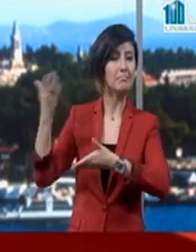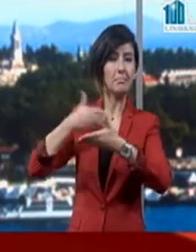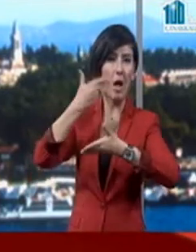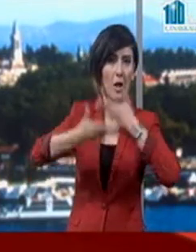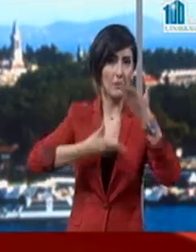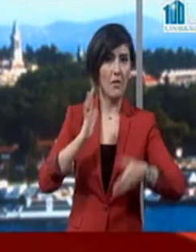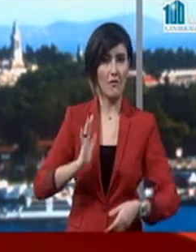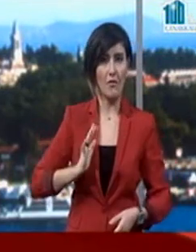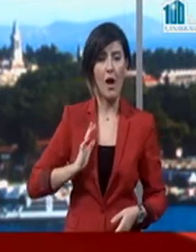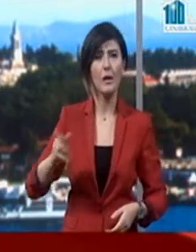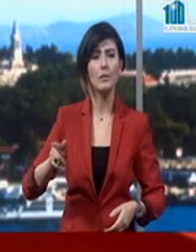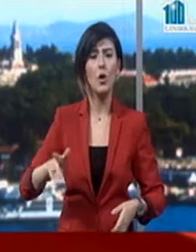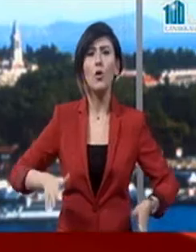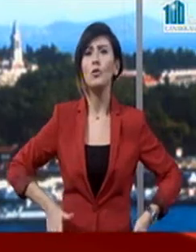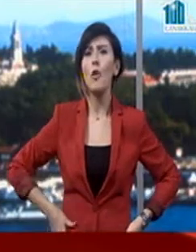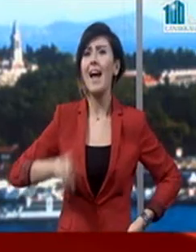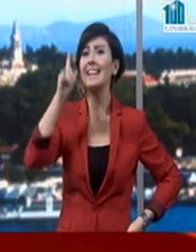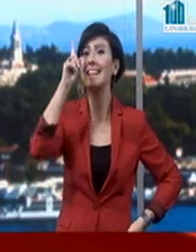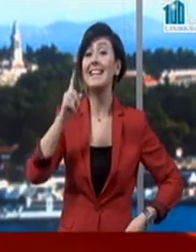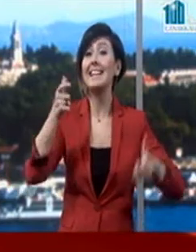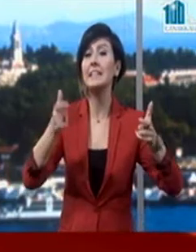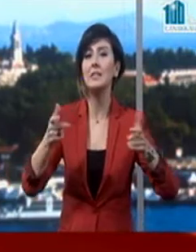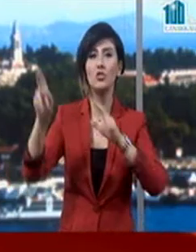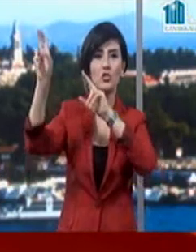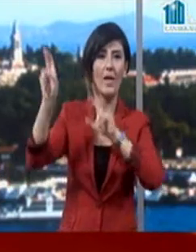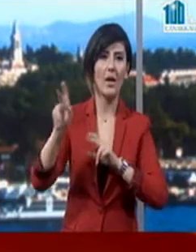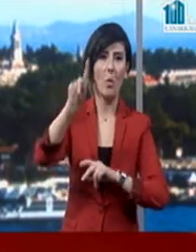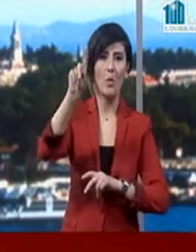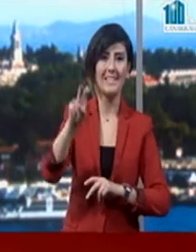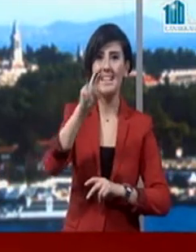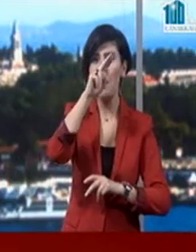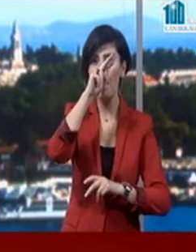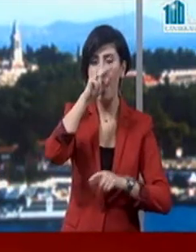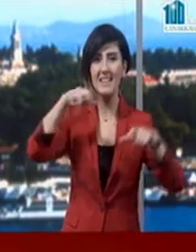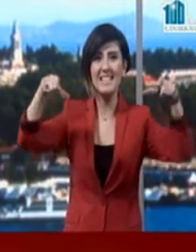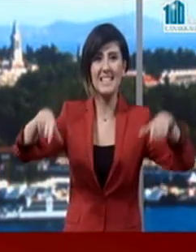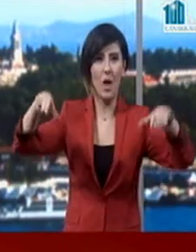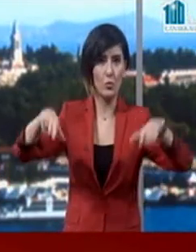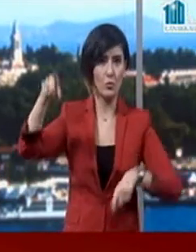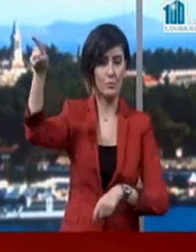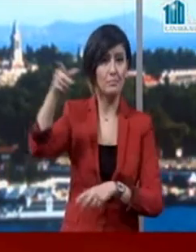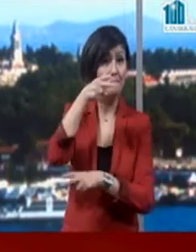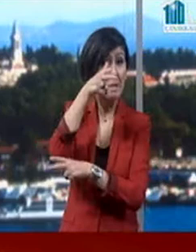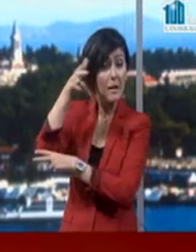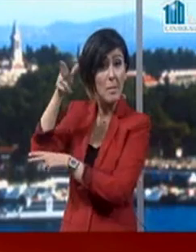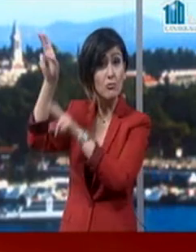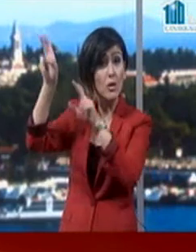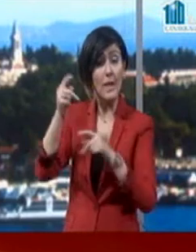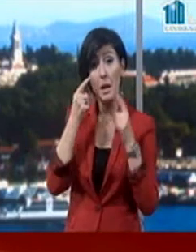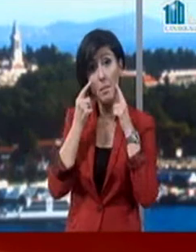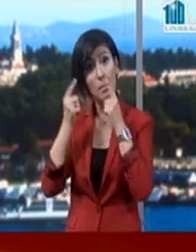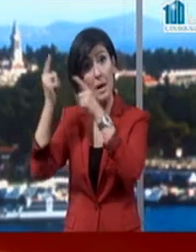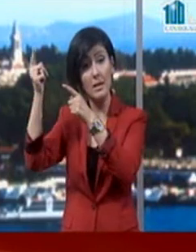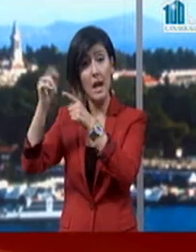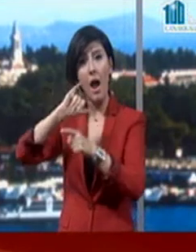paylaşacağız. Törenlerin ilk adresi Çanakkale 18 Mart Stadyumuydu. Kameralarımızı Çanakkale'ye çevirelim. Ayrıntılar